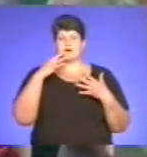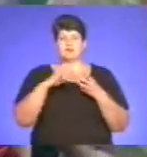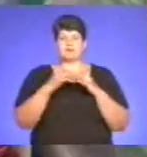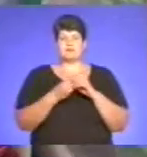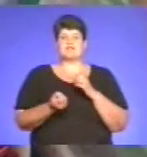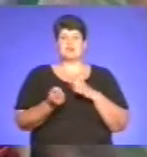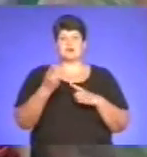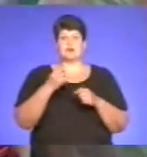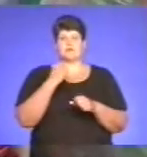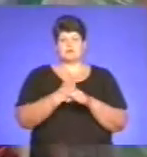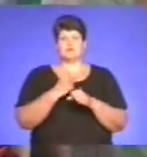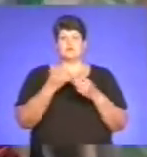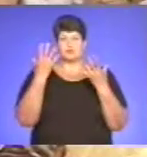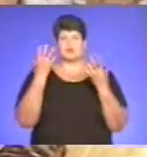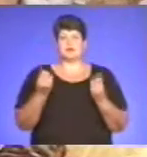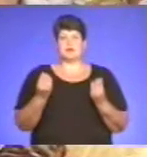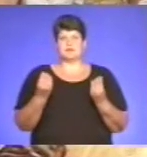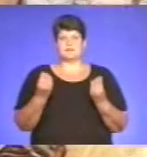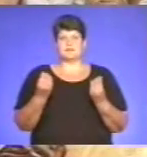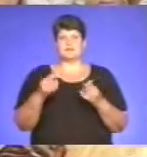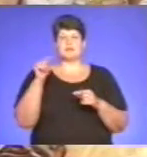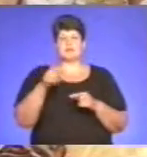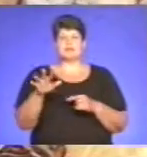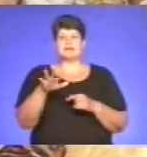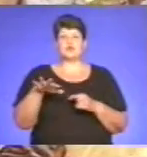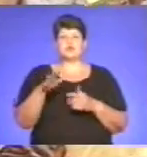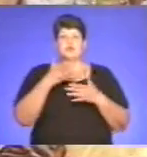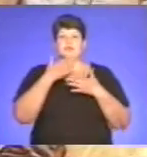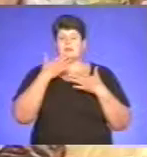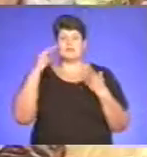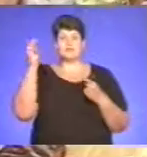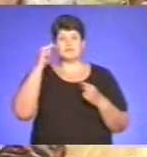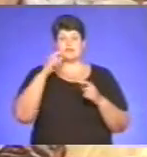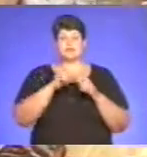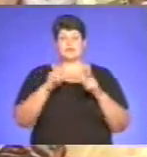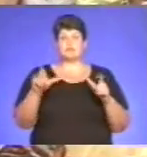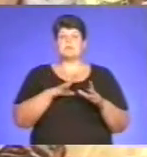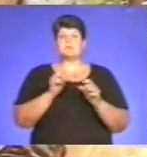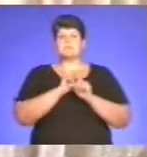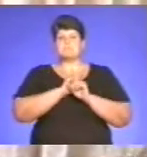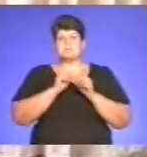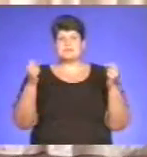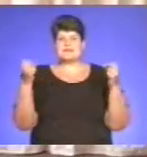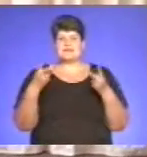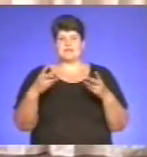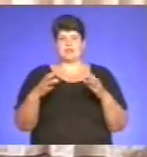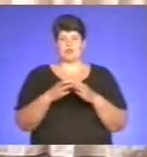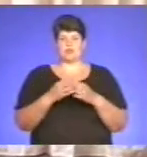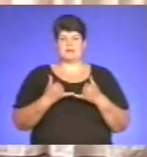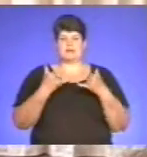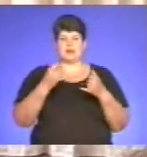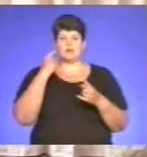виникають у повсякденному житті нечуючих. Так, на Тернопіллі немає навчальних закладів, де були б спеціалізовані групи для глухих.